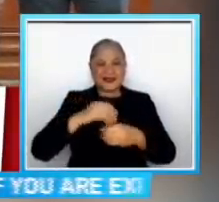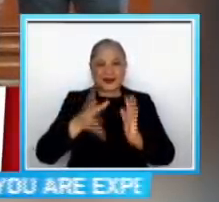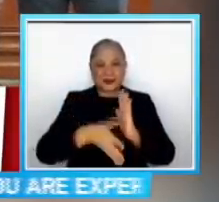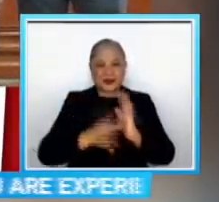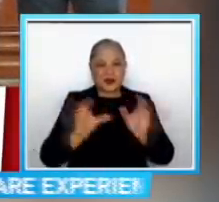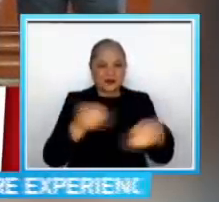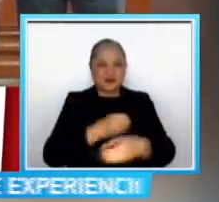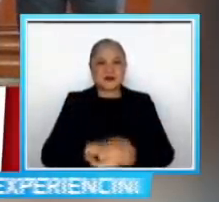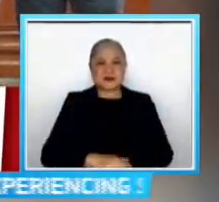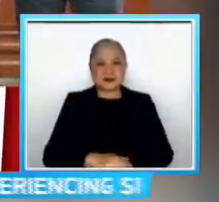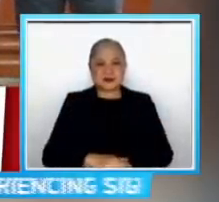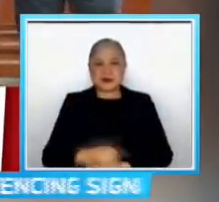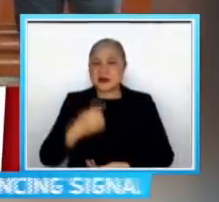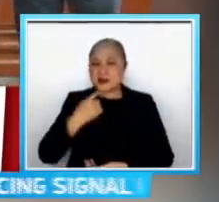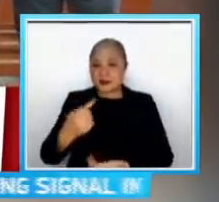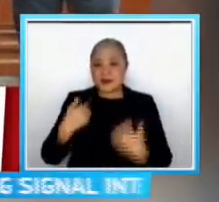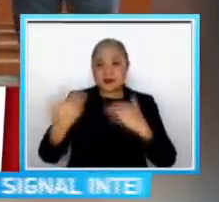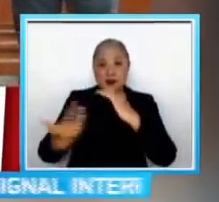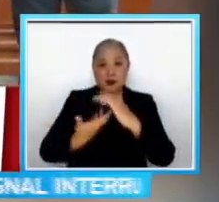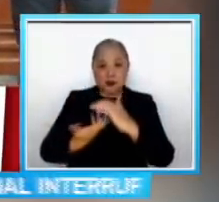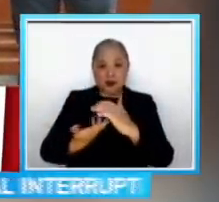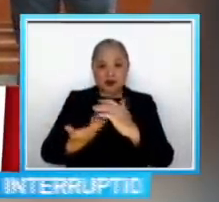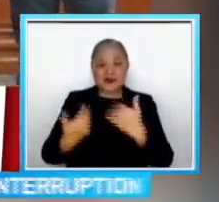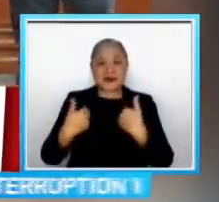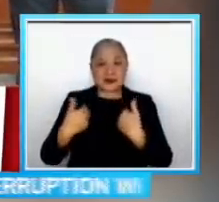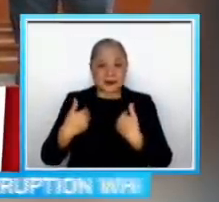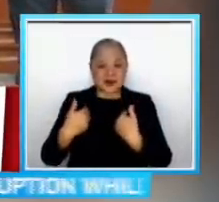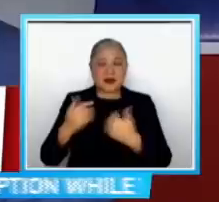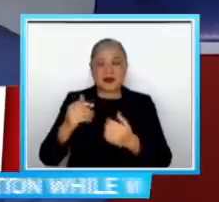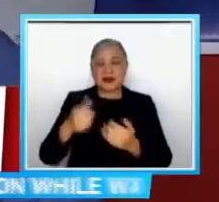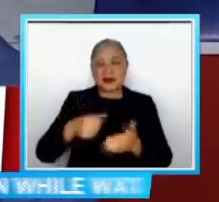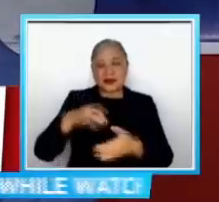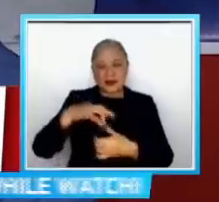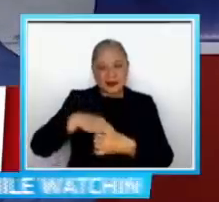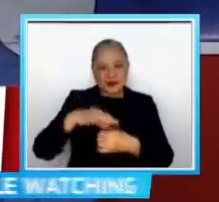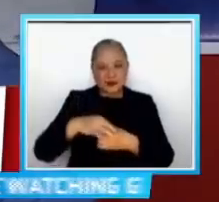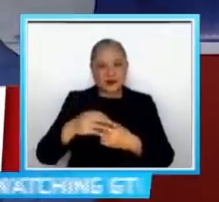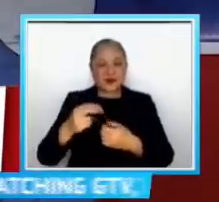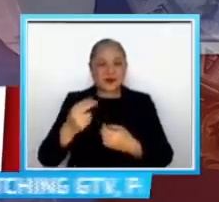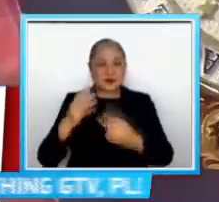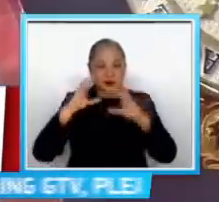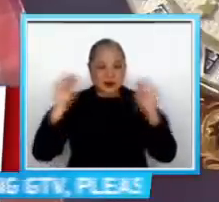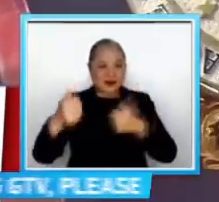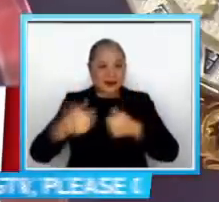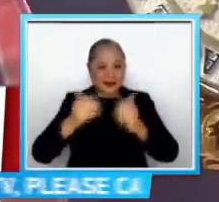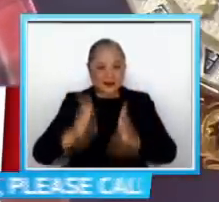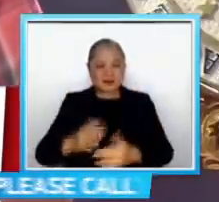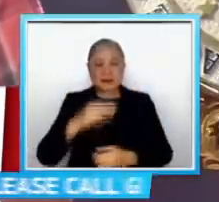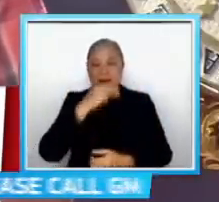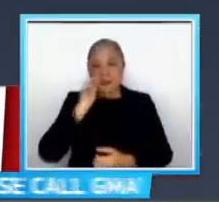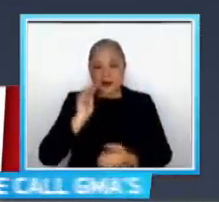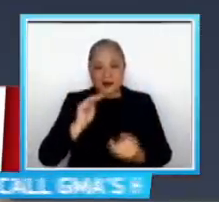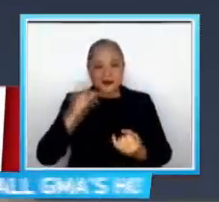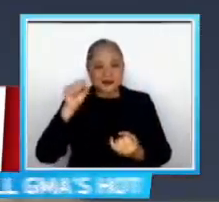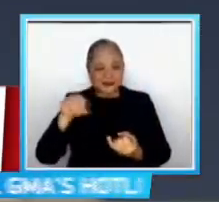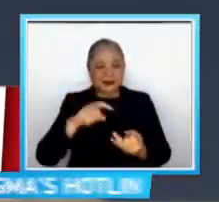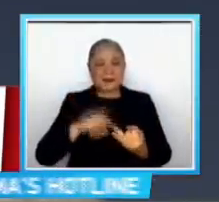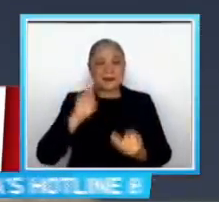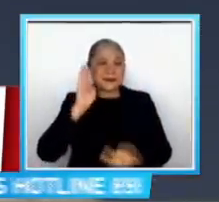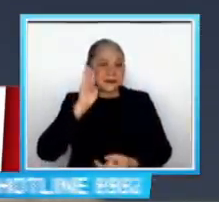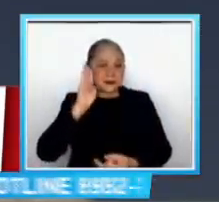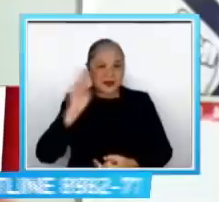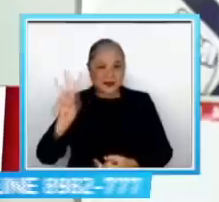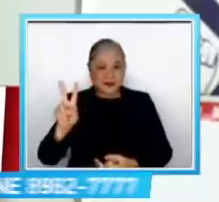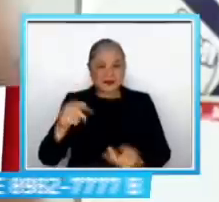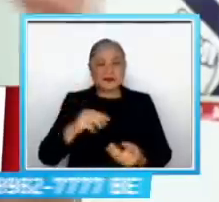kliyente niya, kasama si na-eleksyon 2022 presidential candidates, Senator Manny Pacquiao, Bohongbong Marcos, Manila Mayor